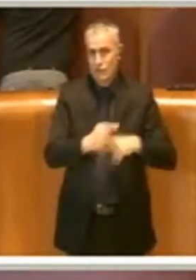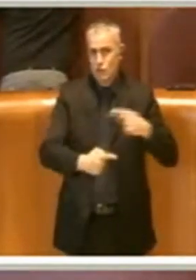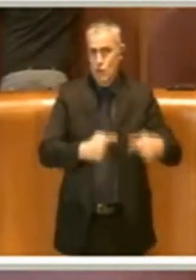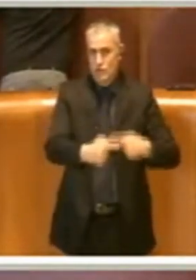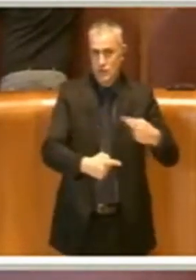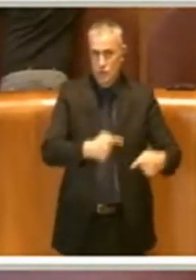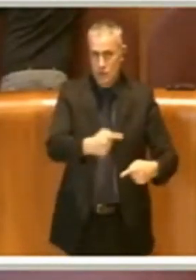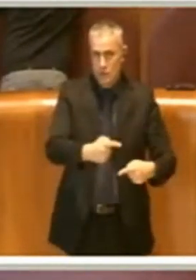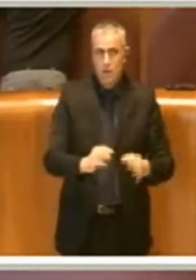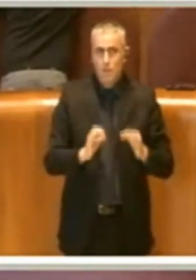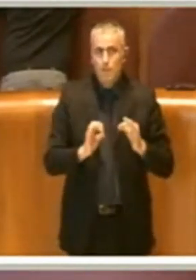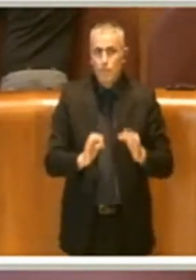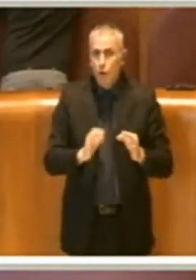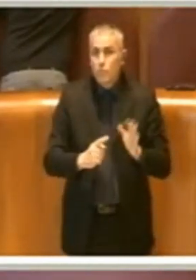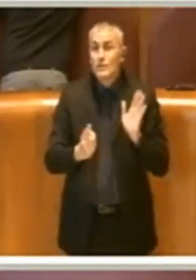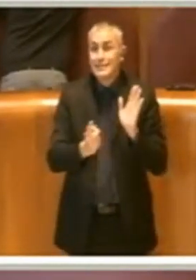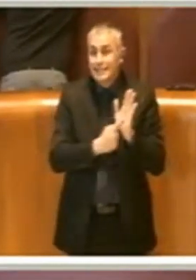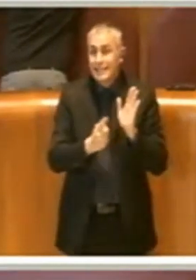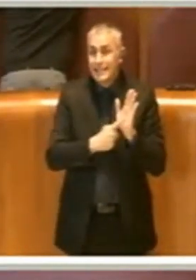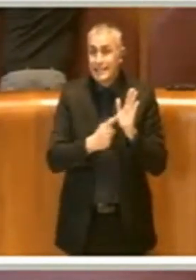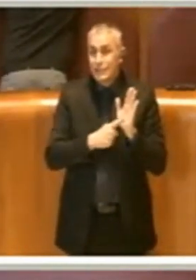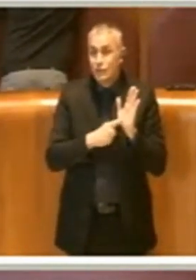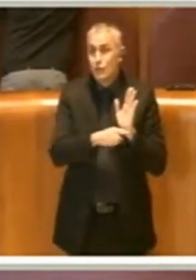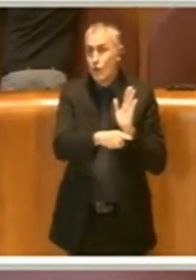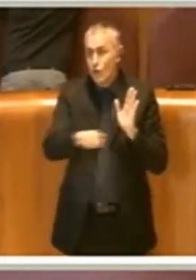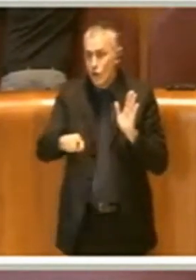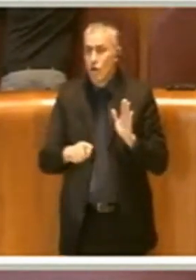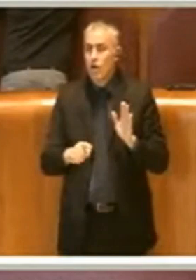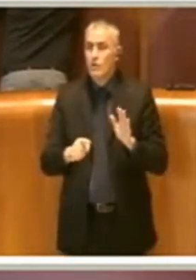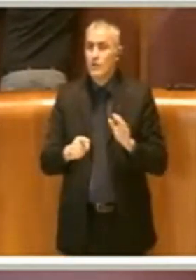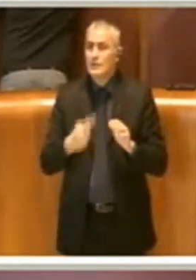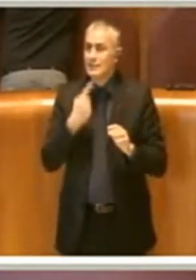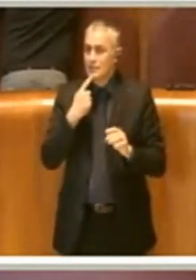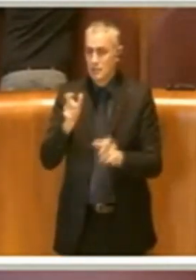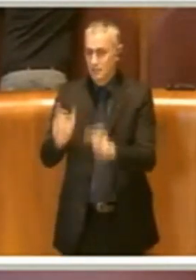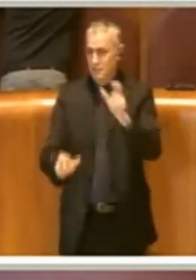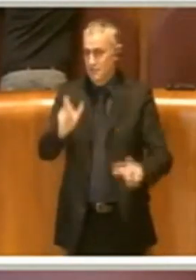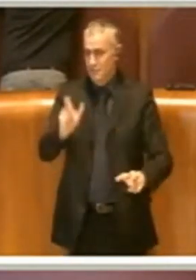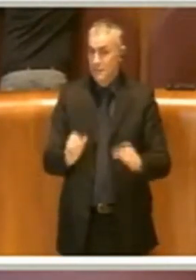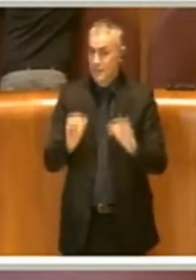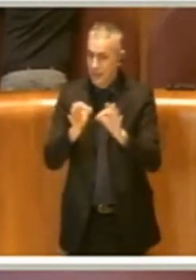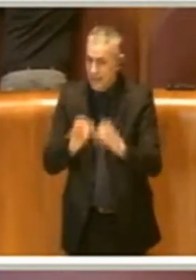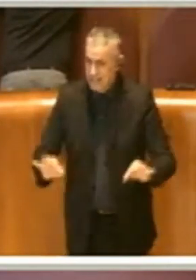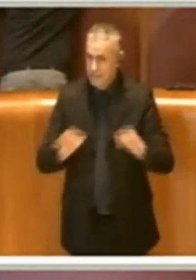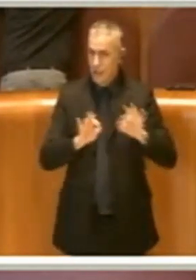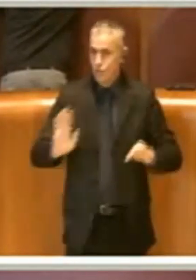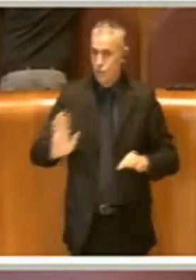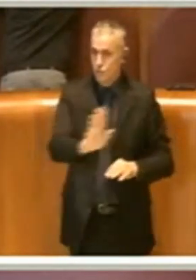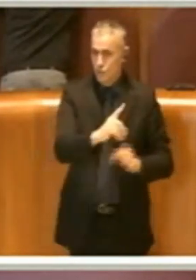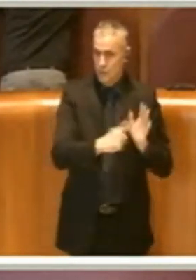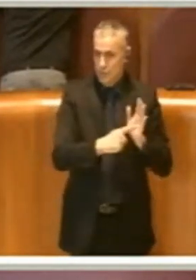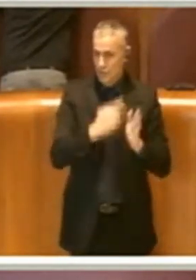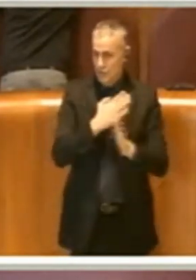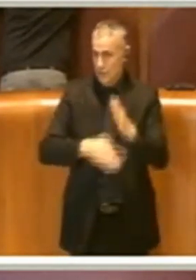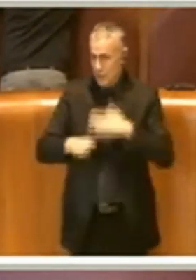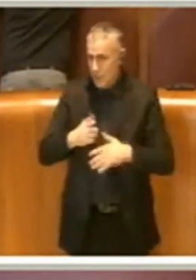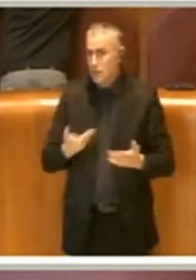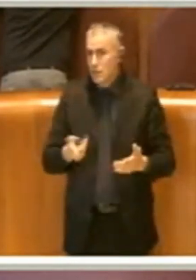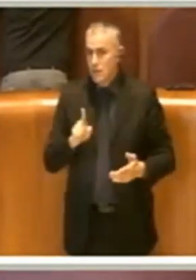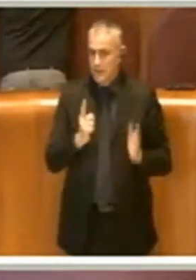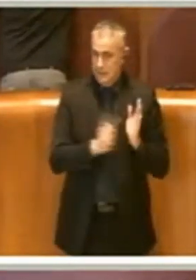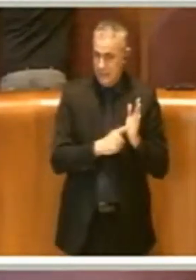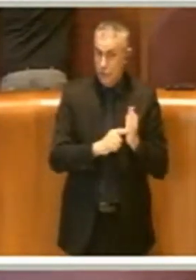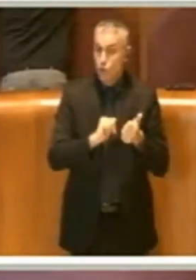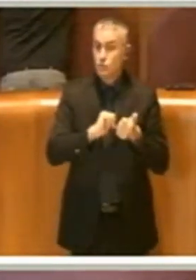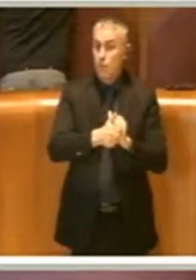rispetto dei diritti di queste persone disabili, quindi anche del loro diritto allo